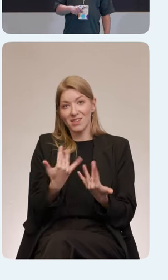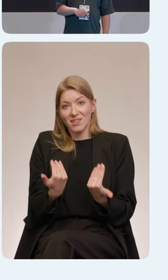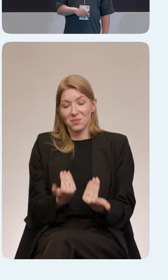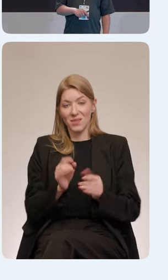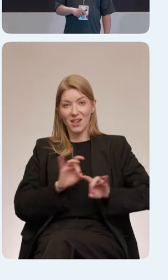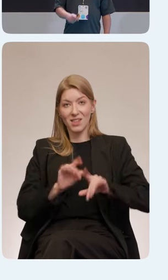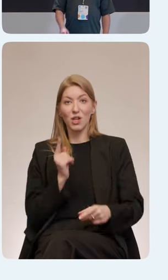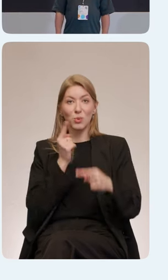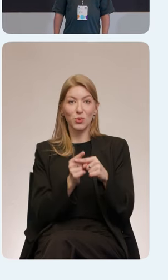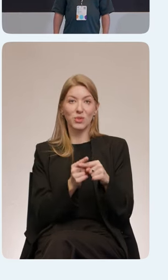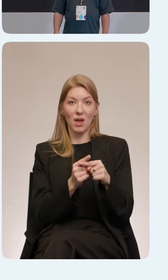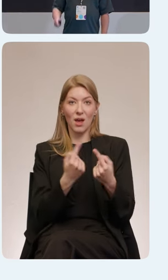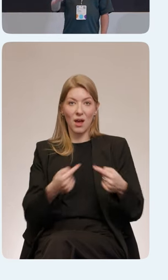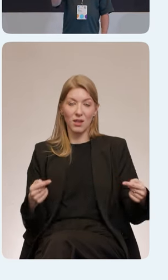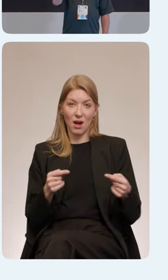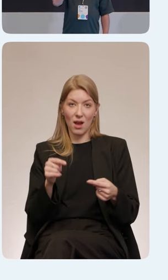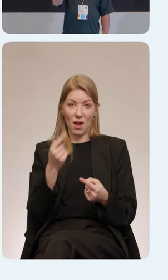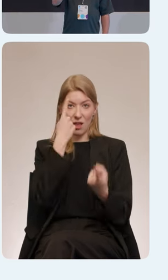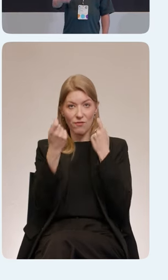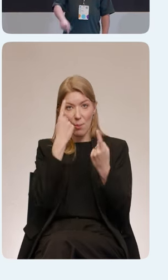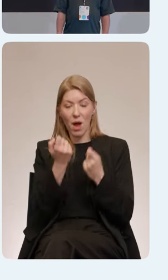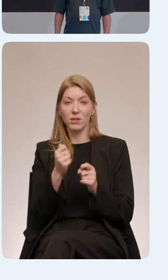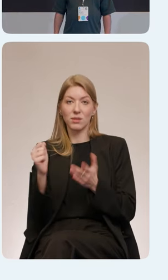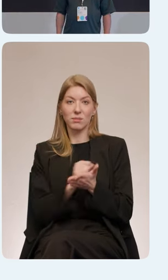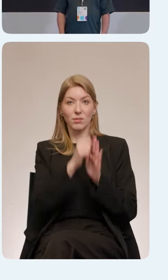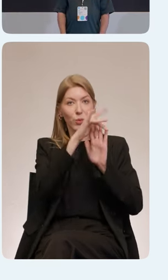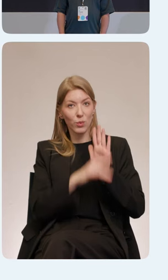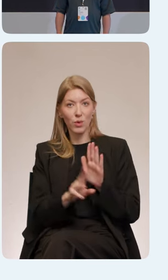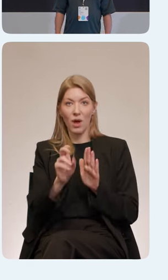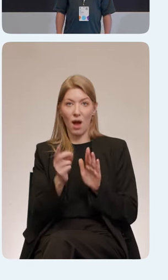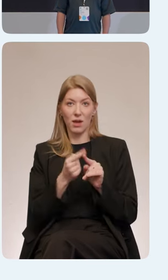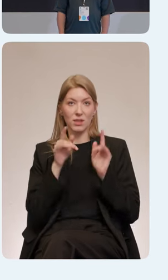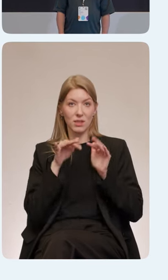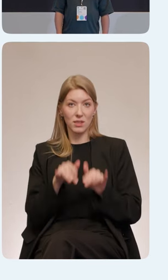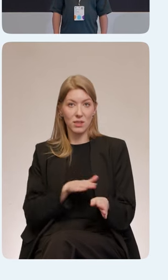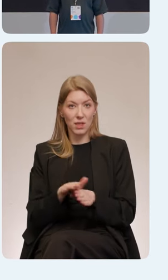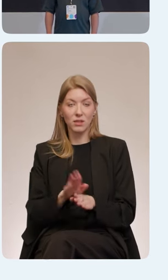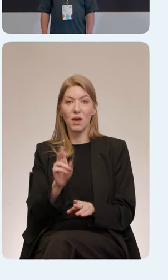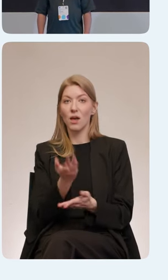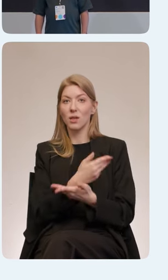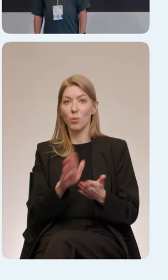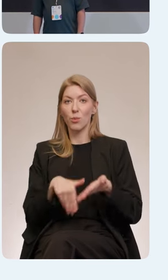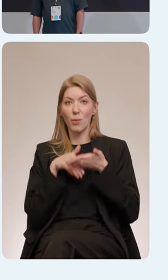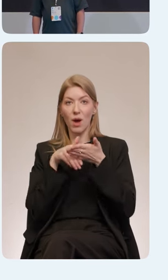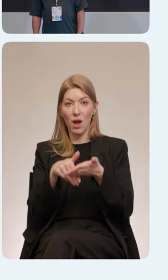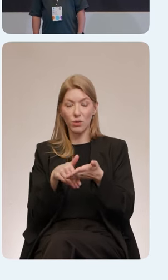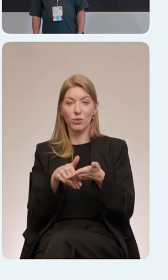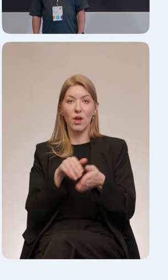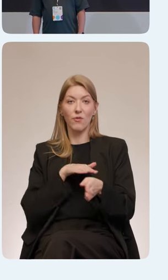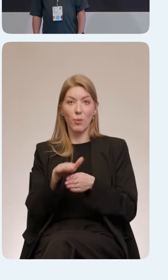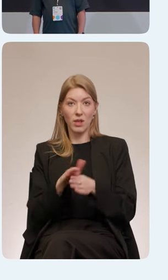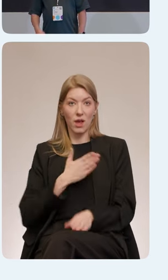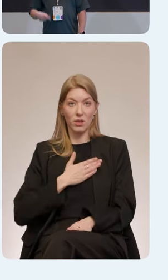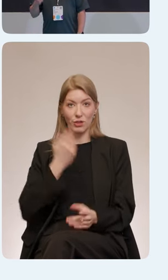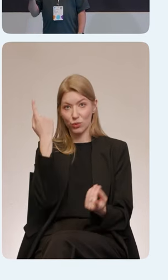плюс дополнительно очень много материалов, есть Василина, с которой мы консультируемся, и она нам очень помогает дополнять вот эту вот нашу